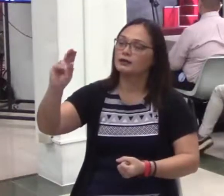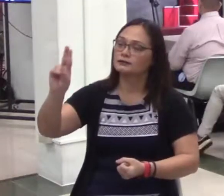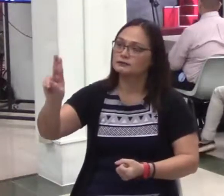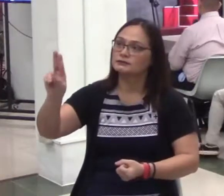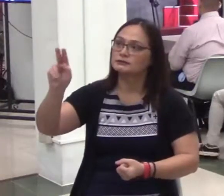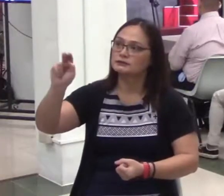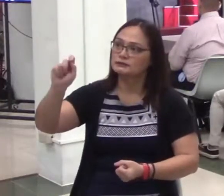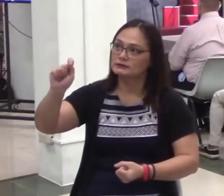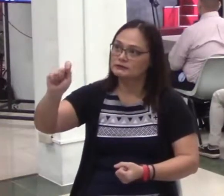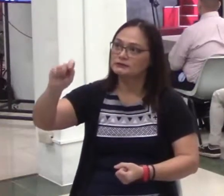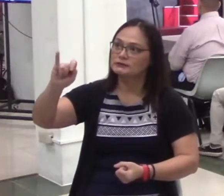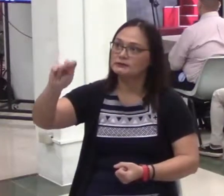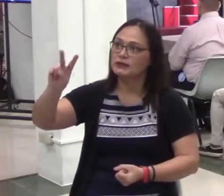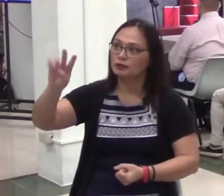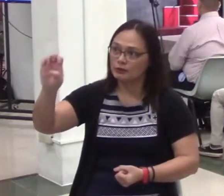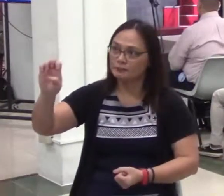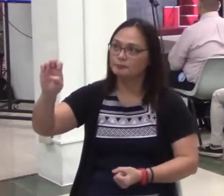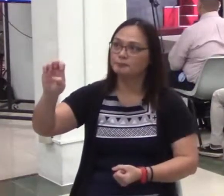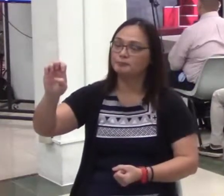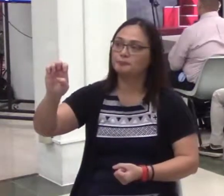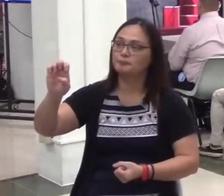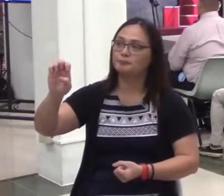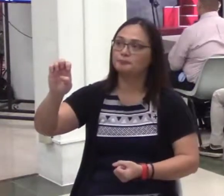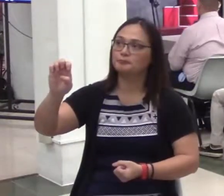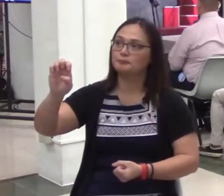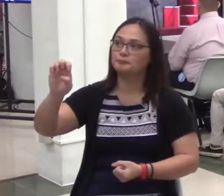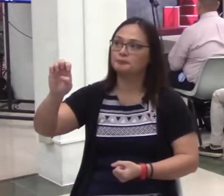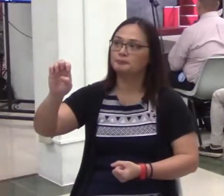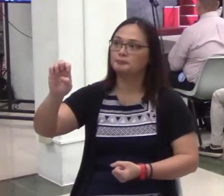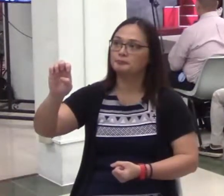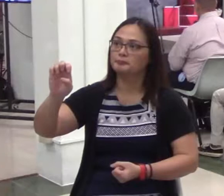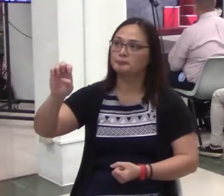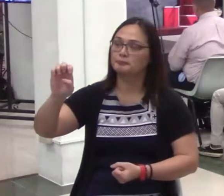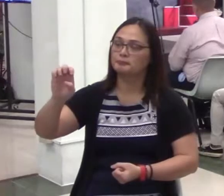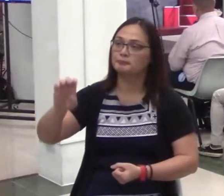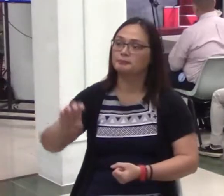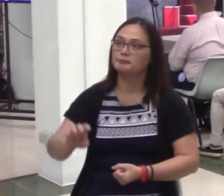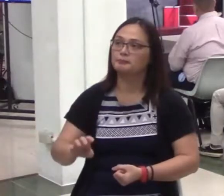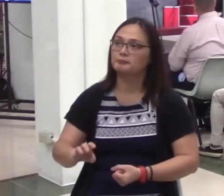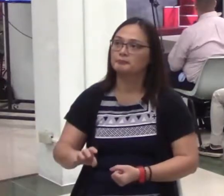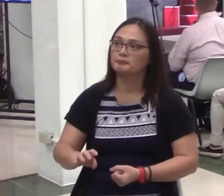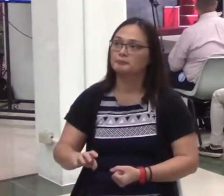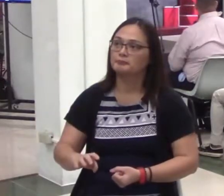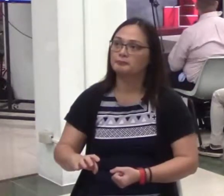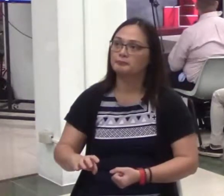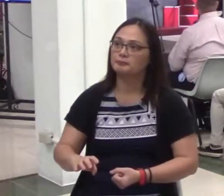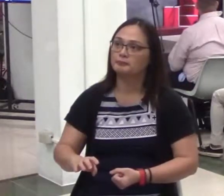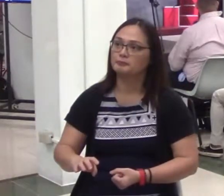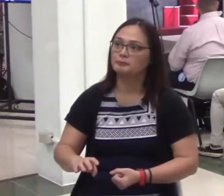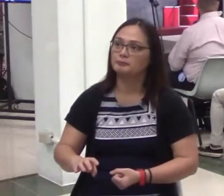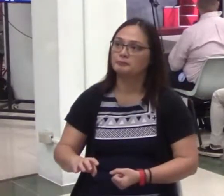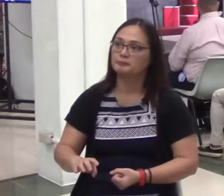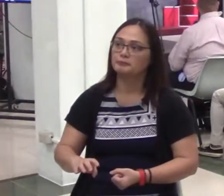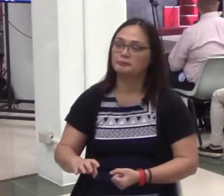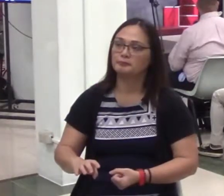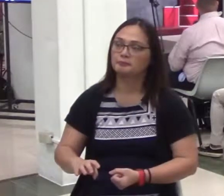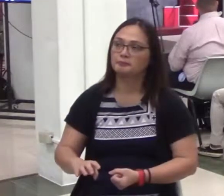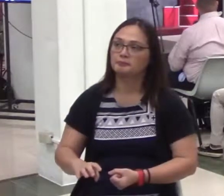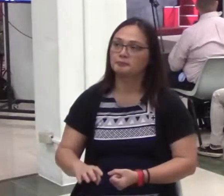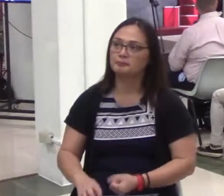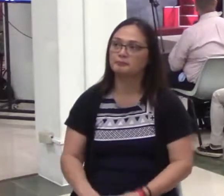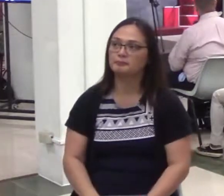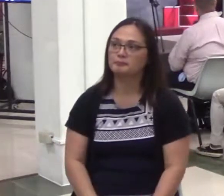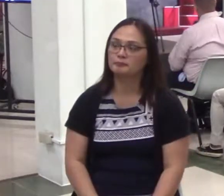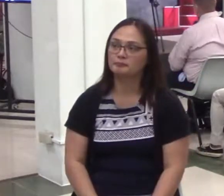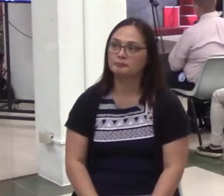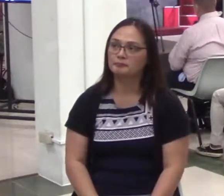ehekutibo magtayo ng pader. Okay? Magtayo ng pader doon sa okay. Ayaw, ayaw, ayaw.